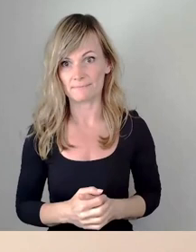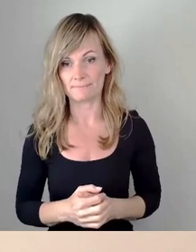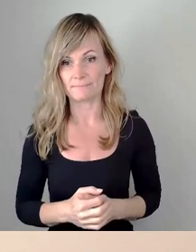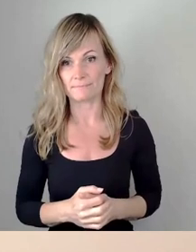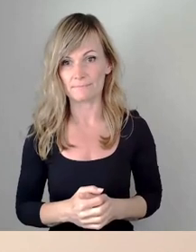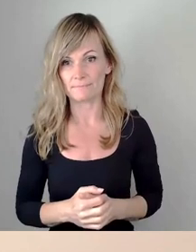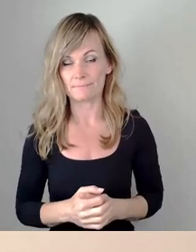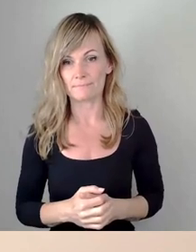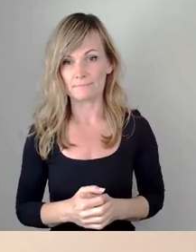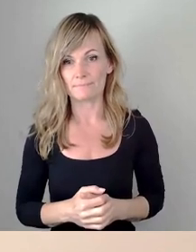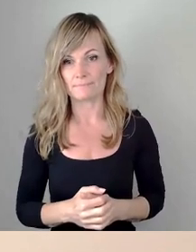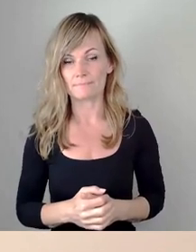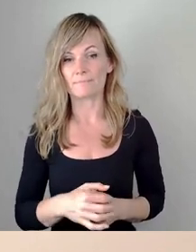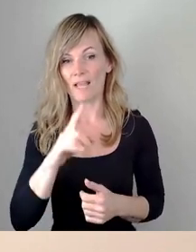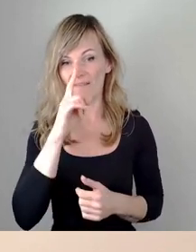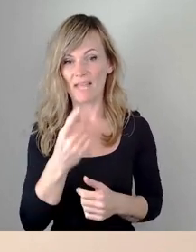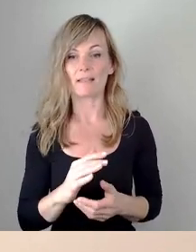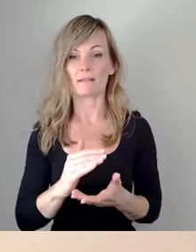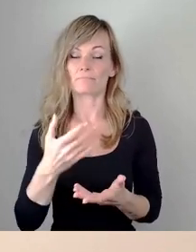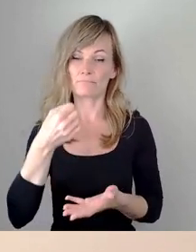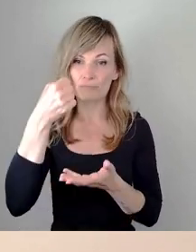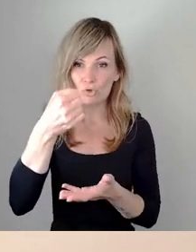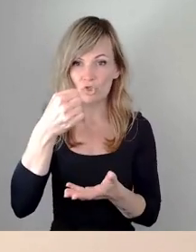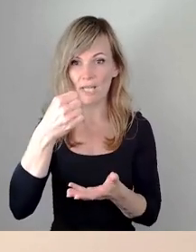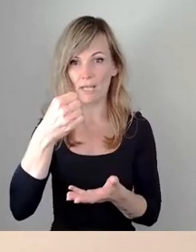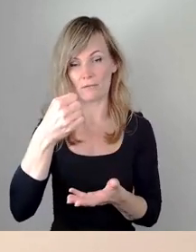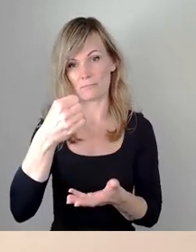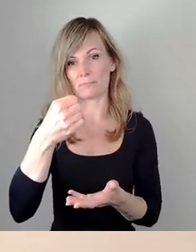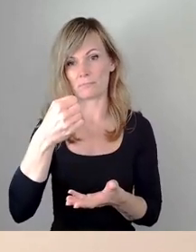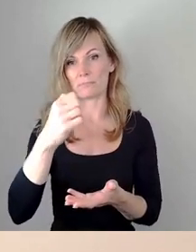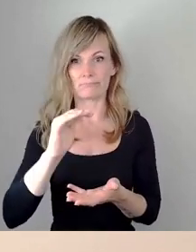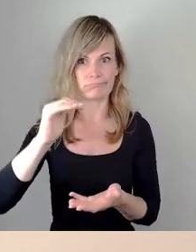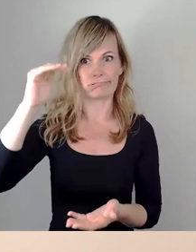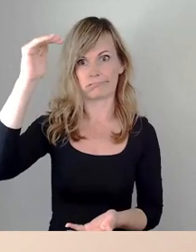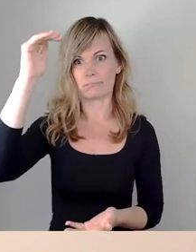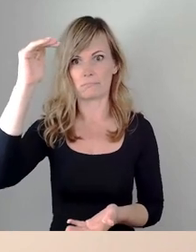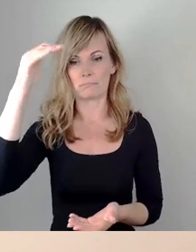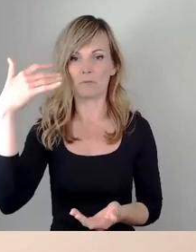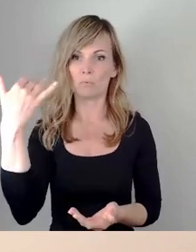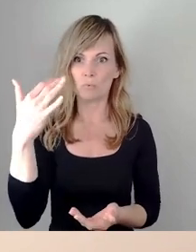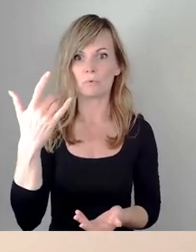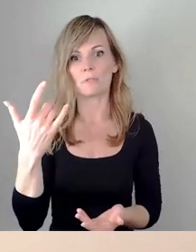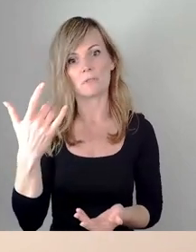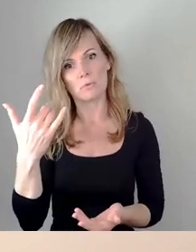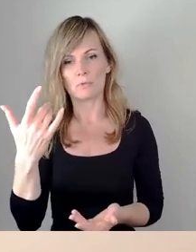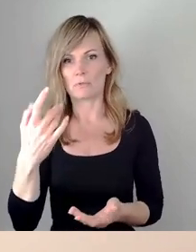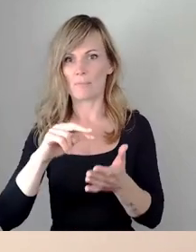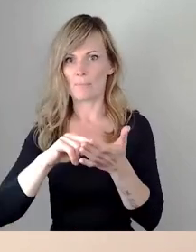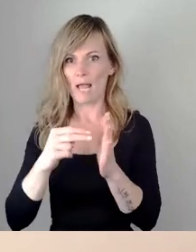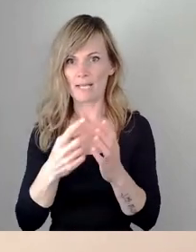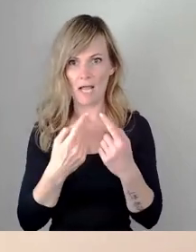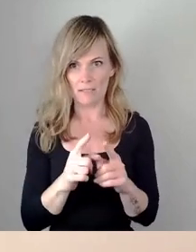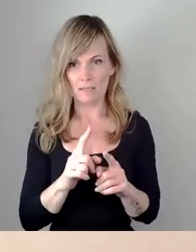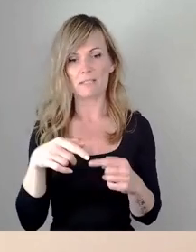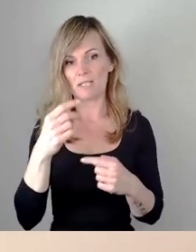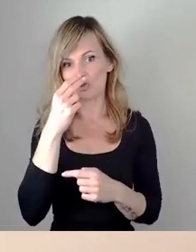beträchtlich übersteigen würde, ob wir von Sportarten reduzieren müssen oder eben uns was einfallen müssen,